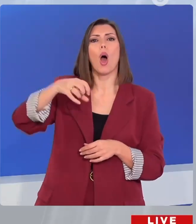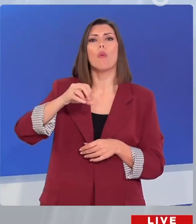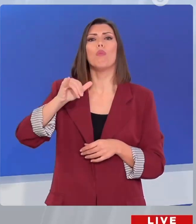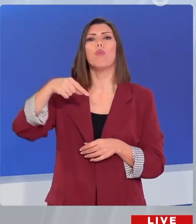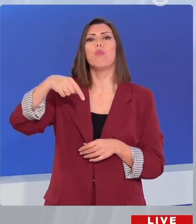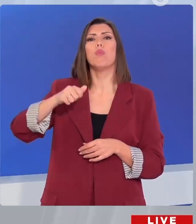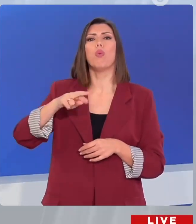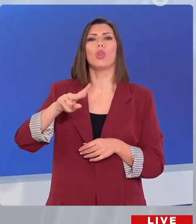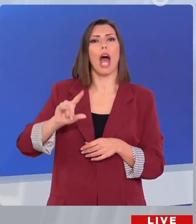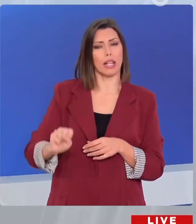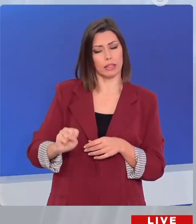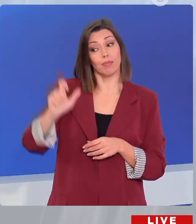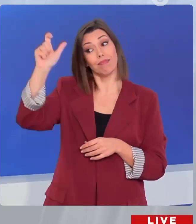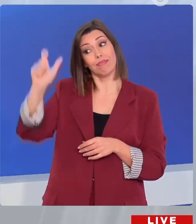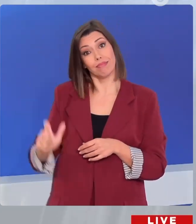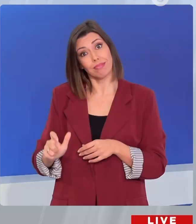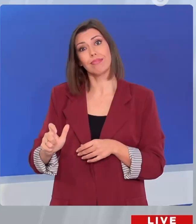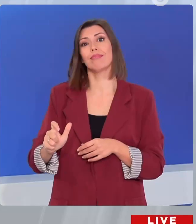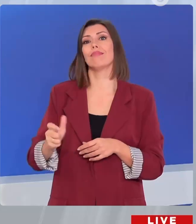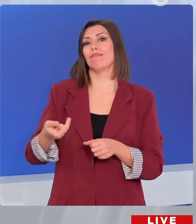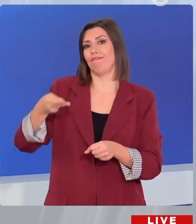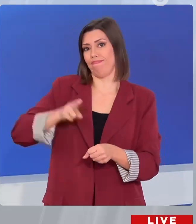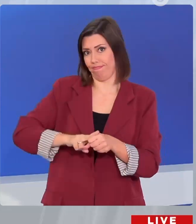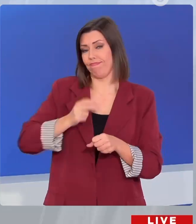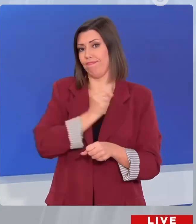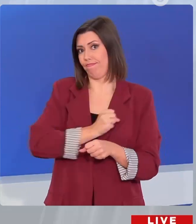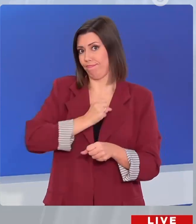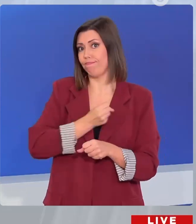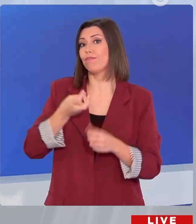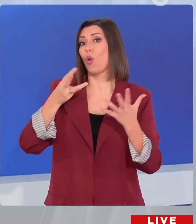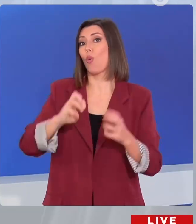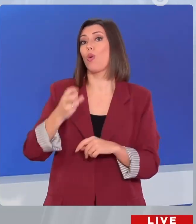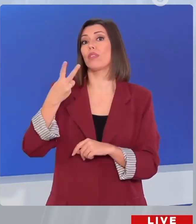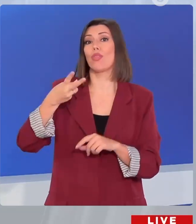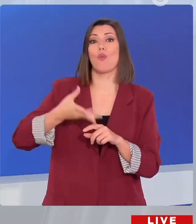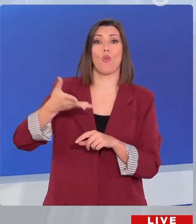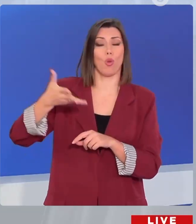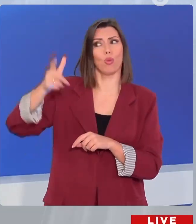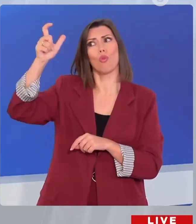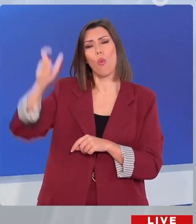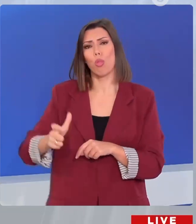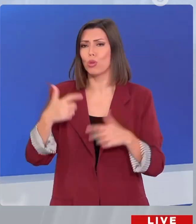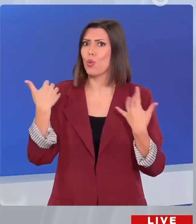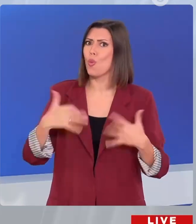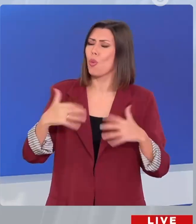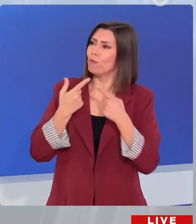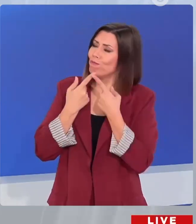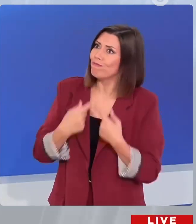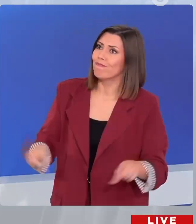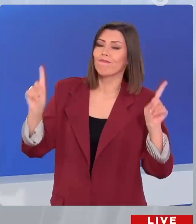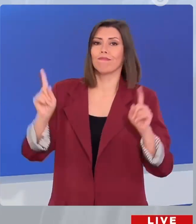ισορός του. Ο Γιάννης Μπουτάρης έφυγε από τη ζωή σε ηλικία 82 ετών. Μια εμβληματική προσωπικότητα, πολυσχηδής,